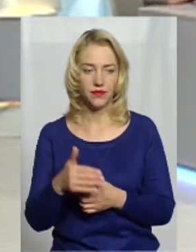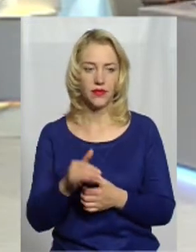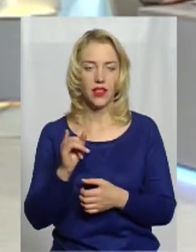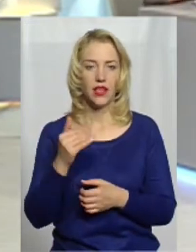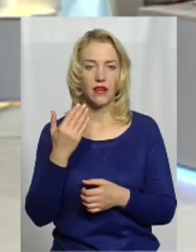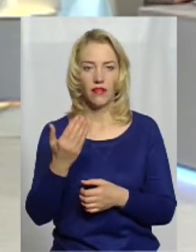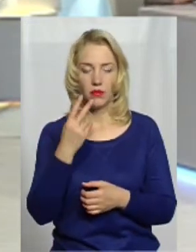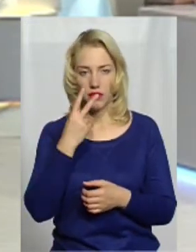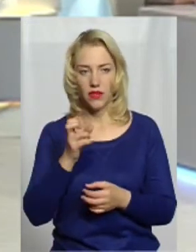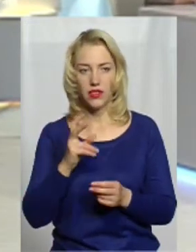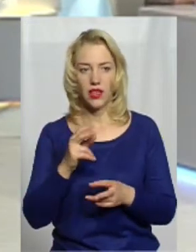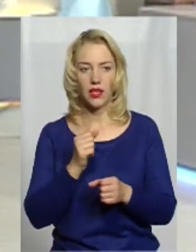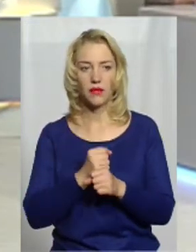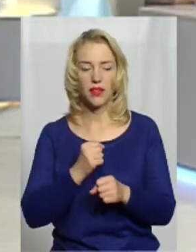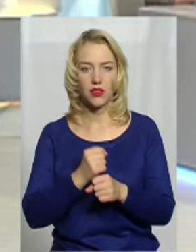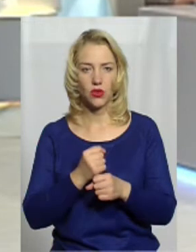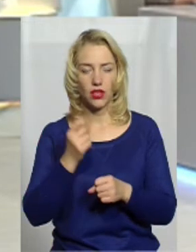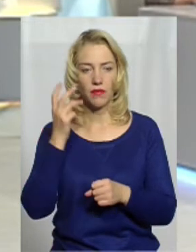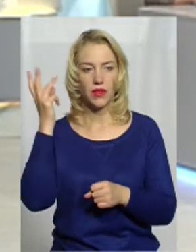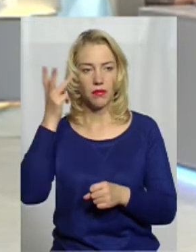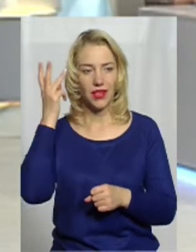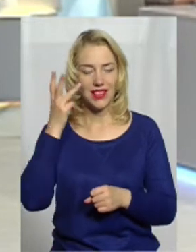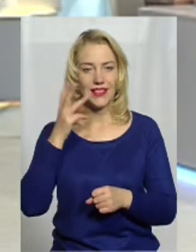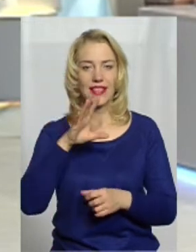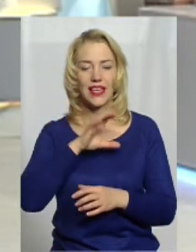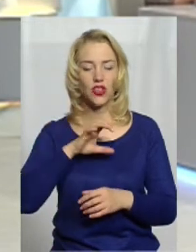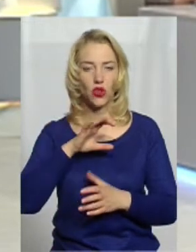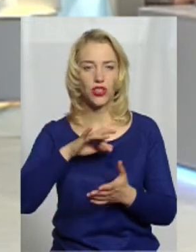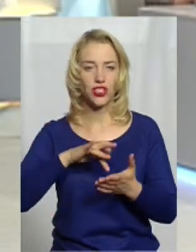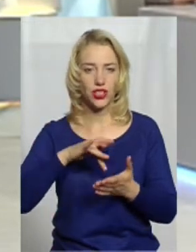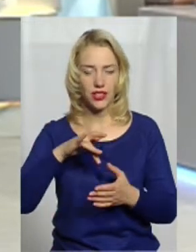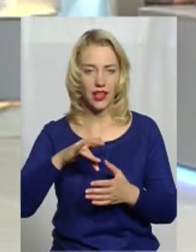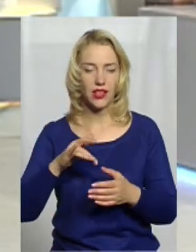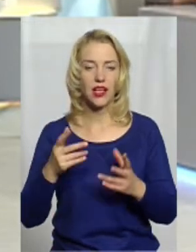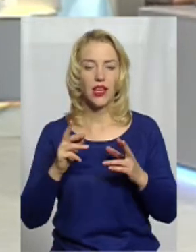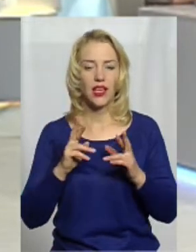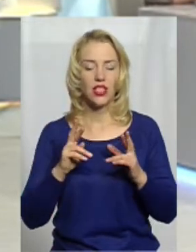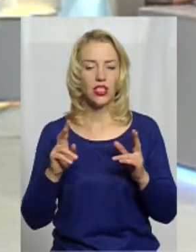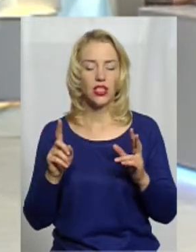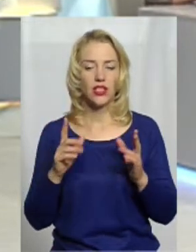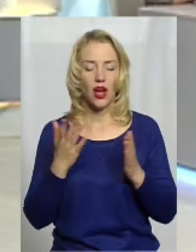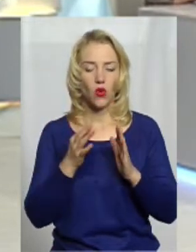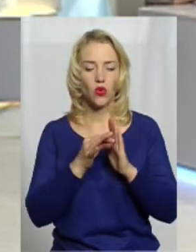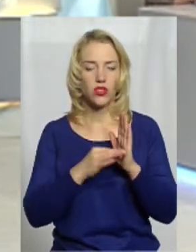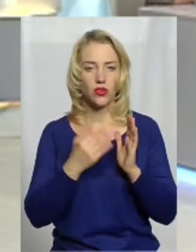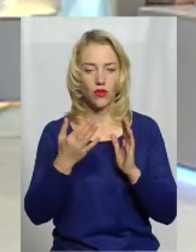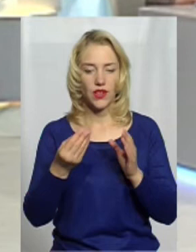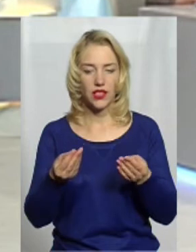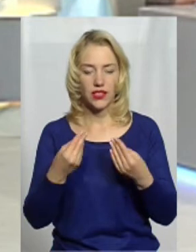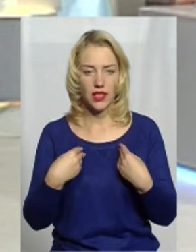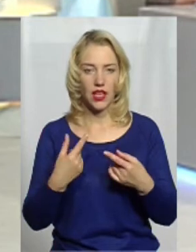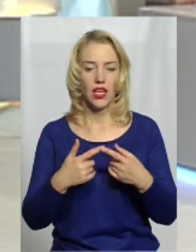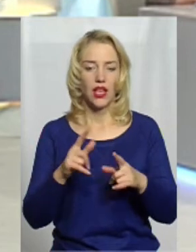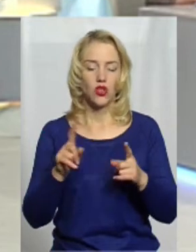Ви подивилися, як працює Хмельницький кінологічний центр. Яку оцінку дасте? Що тут добре? Що, можливо, треба ще